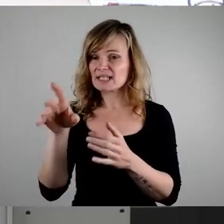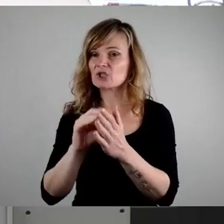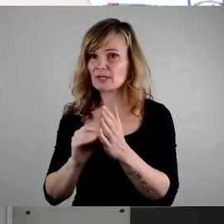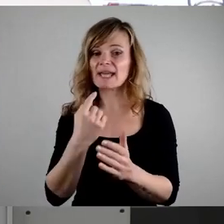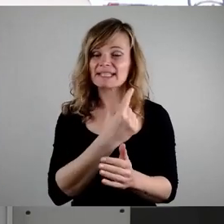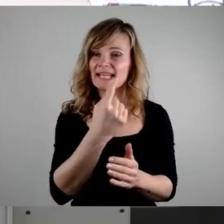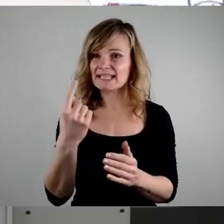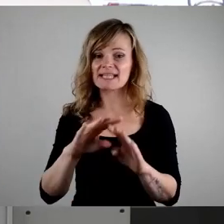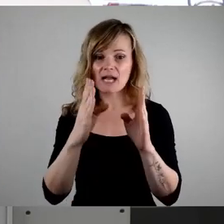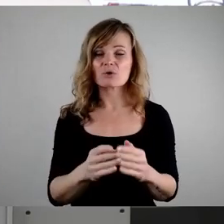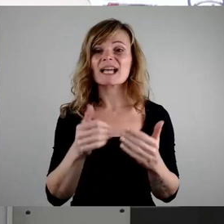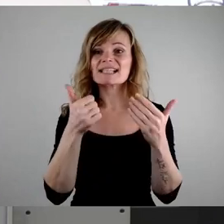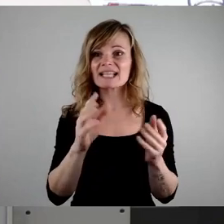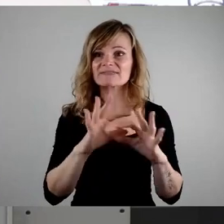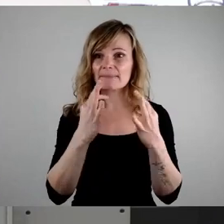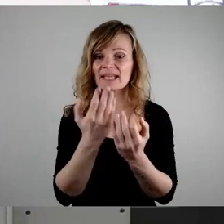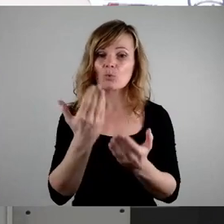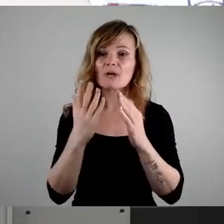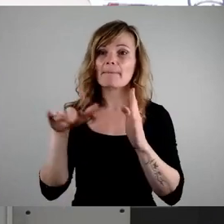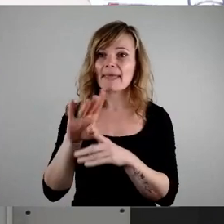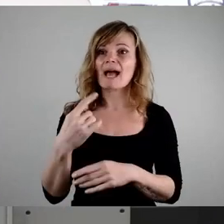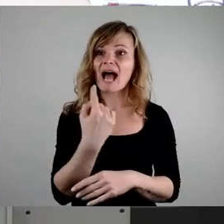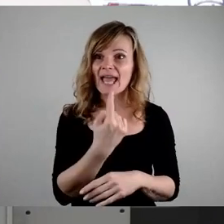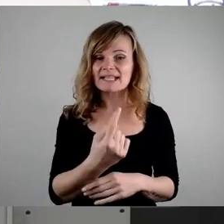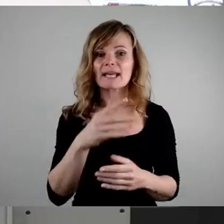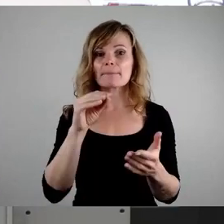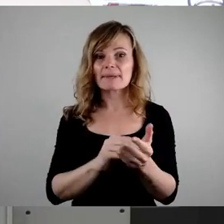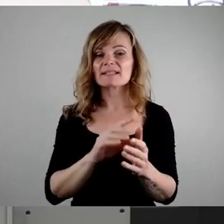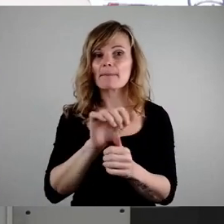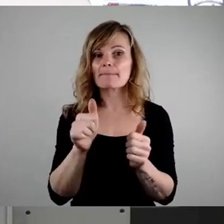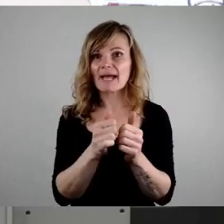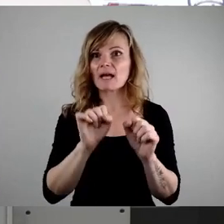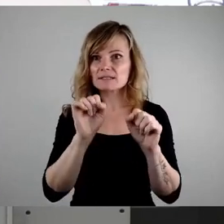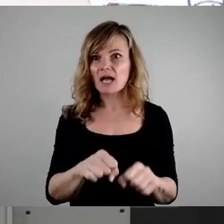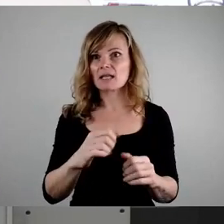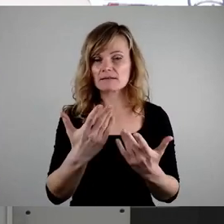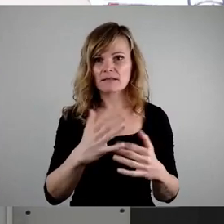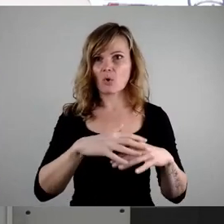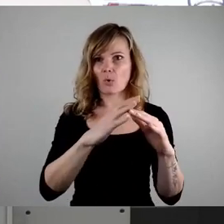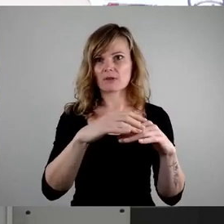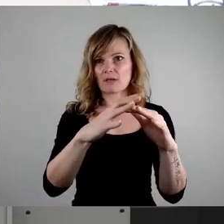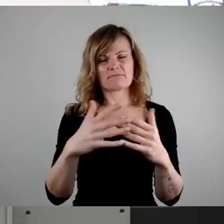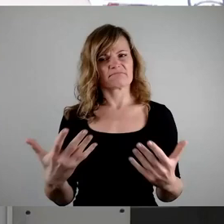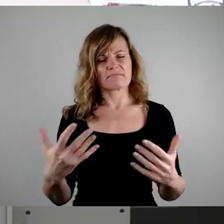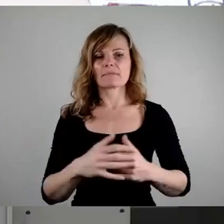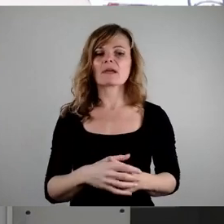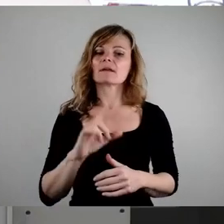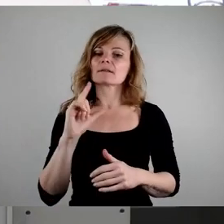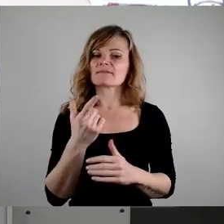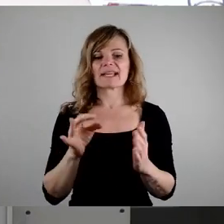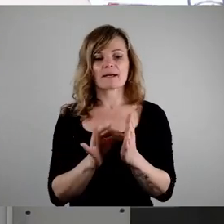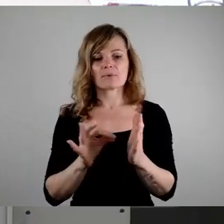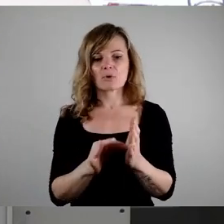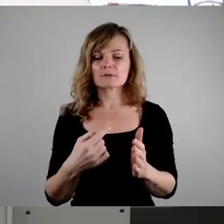Mietparteien hat oder mehr, so ein eigener Mieterinnenbeirat initiiert werden kann. Ein zweiter Punkt, der aus unserer Sicht doch auch relativ